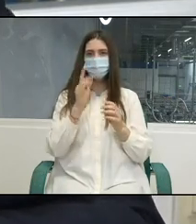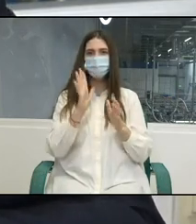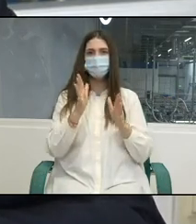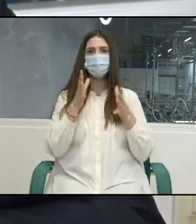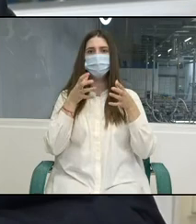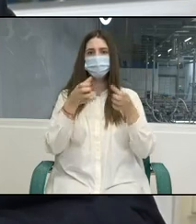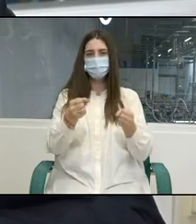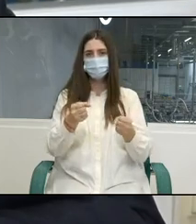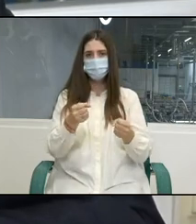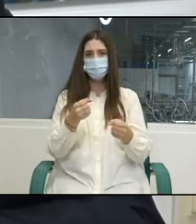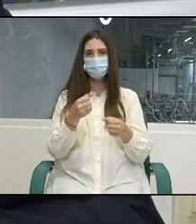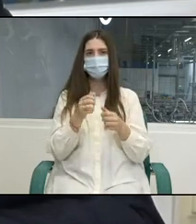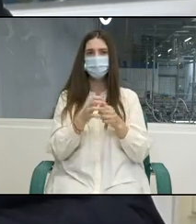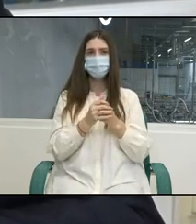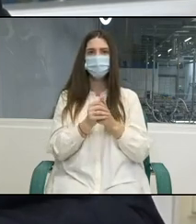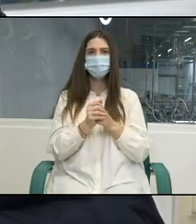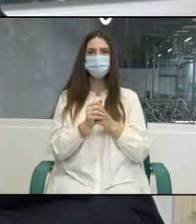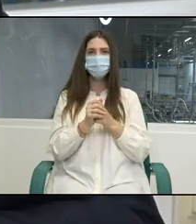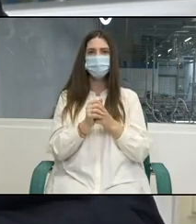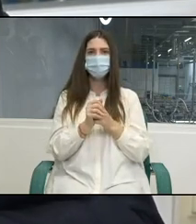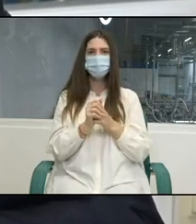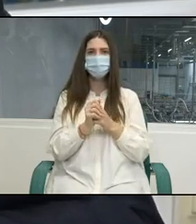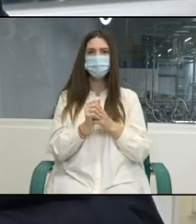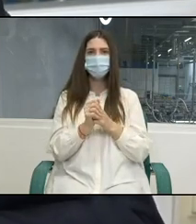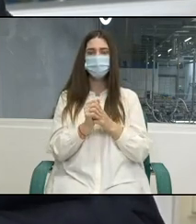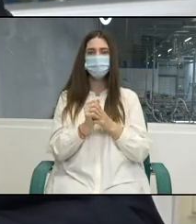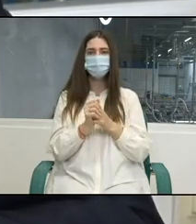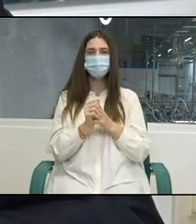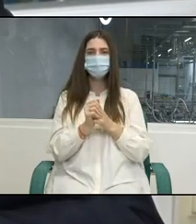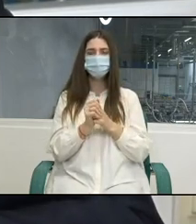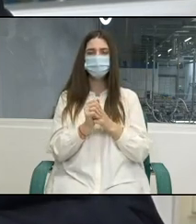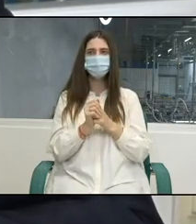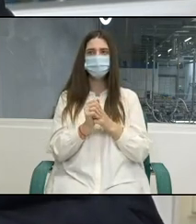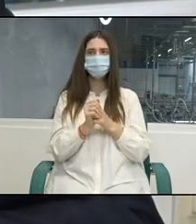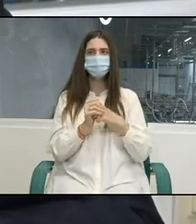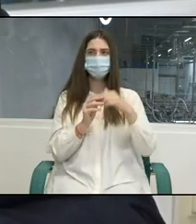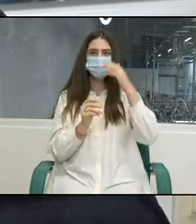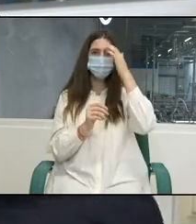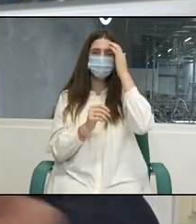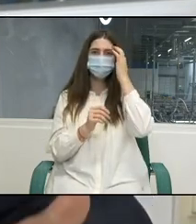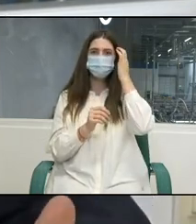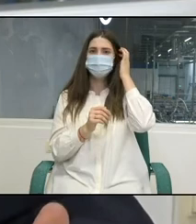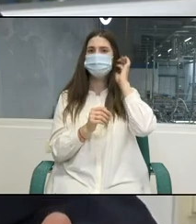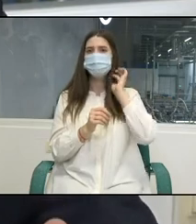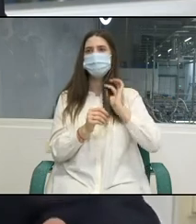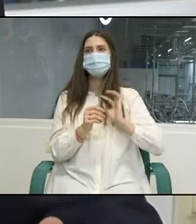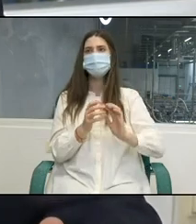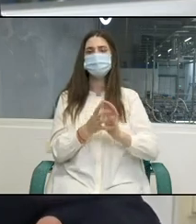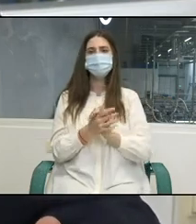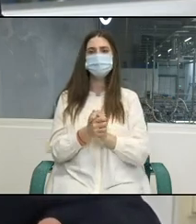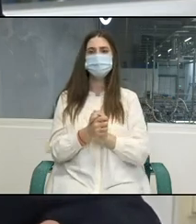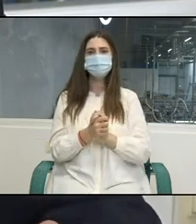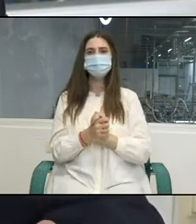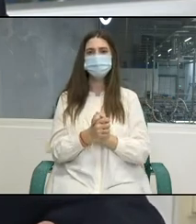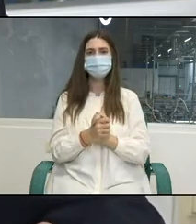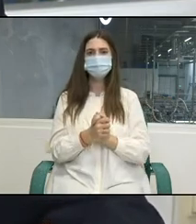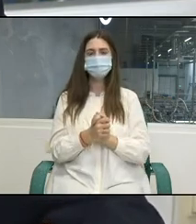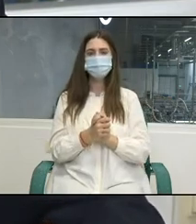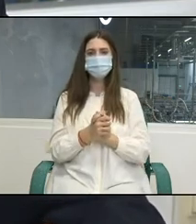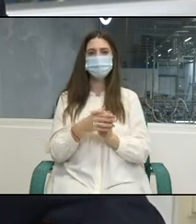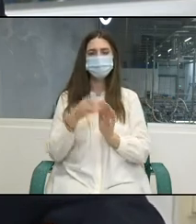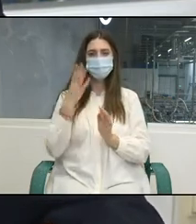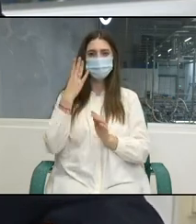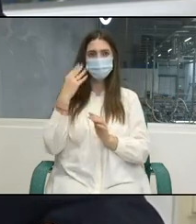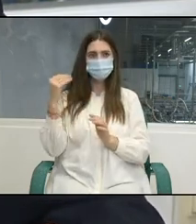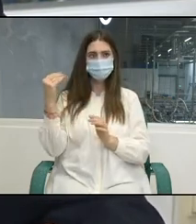respecta standardele internaționale, deci convențiile OME 129 și 81. Republica Moldova